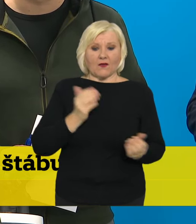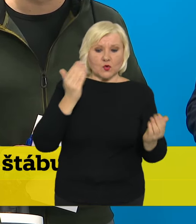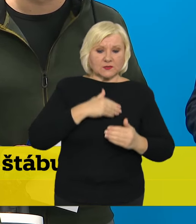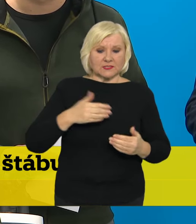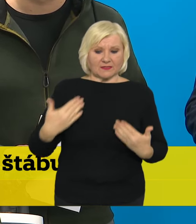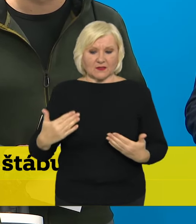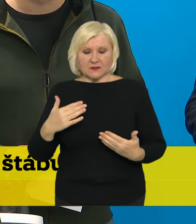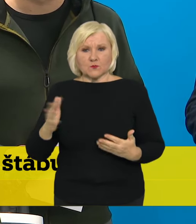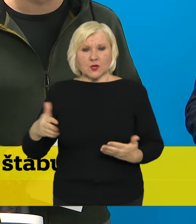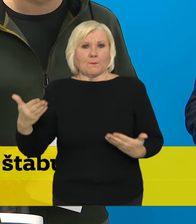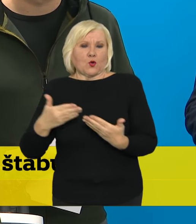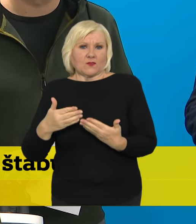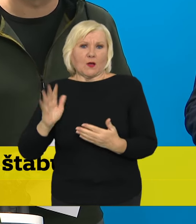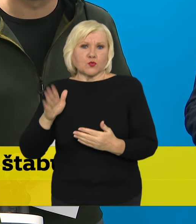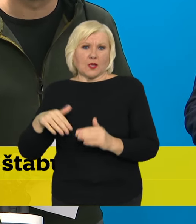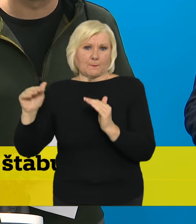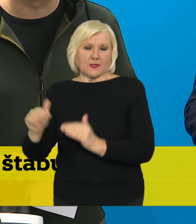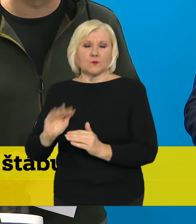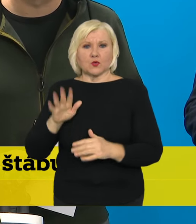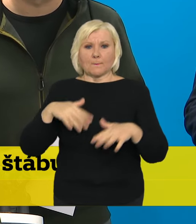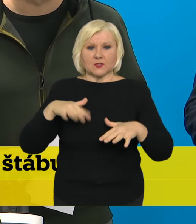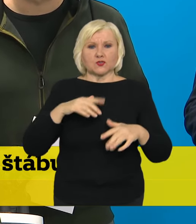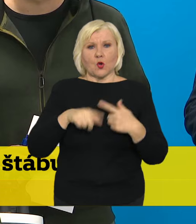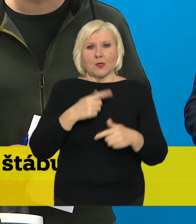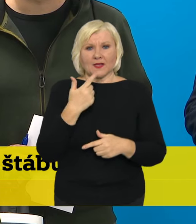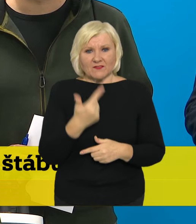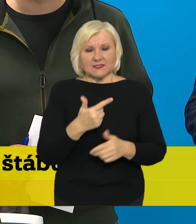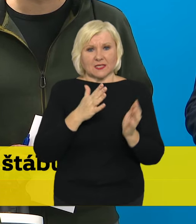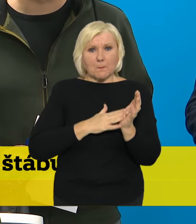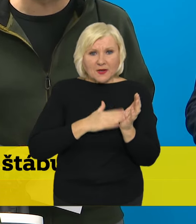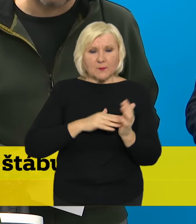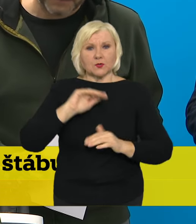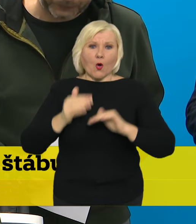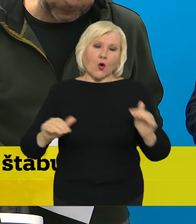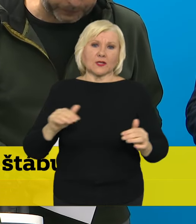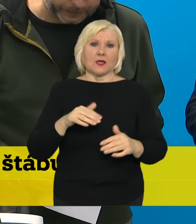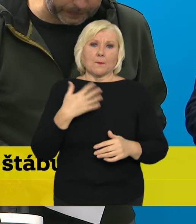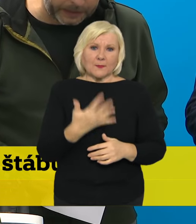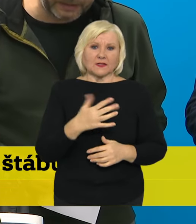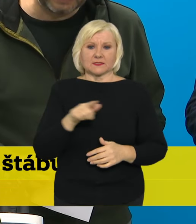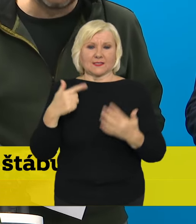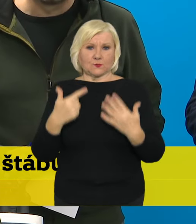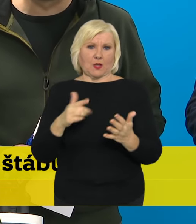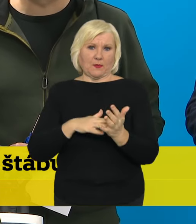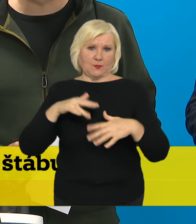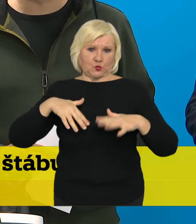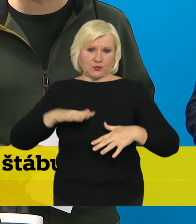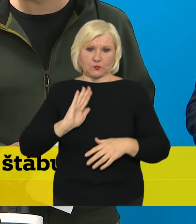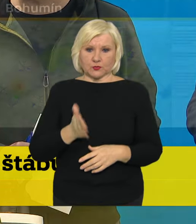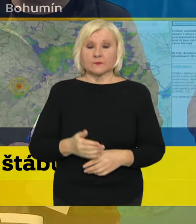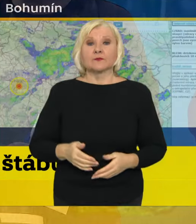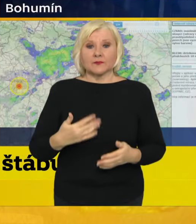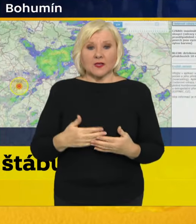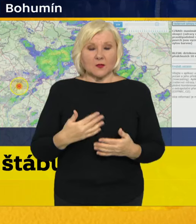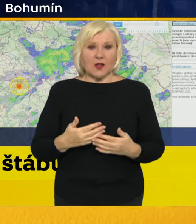méně, naprší od 20 milimetrů na horách 50 až 70. Lze očekávat věcí